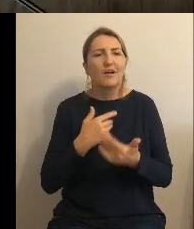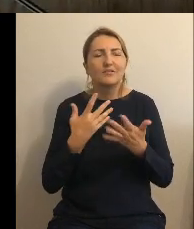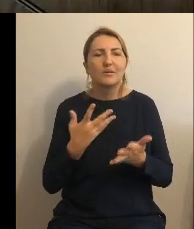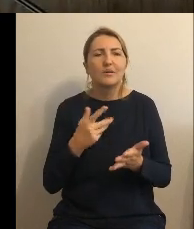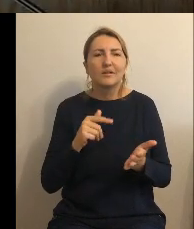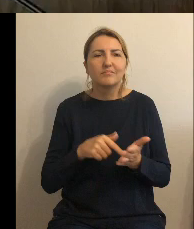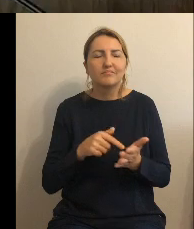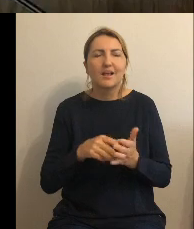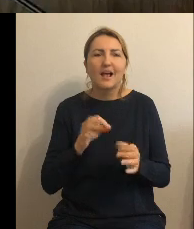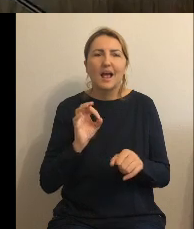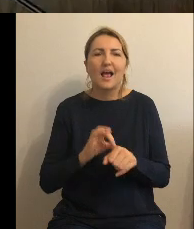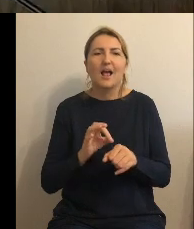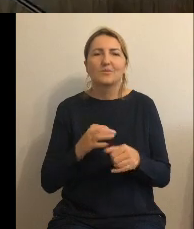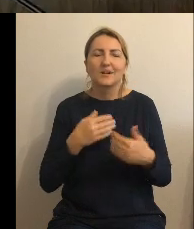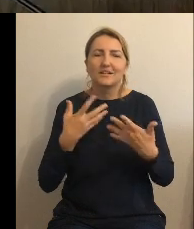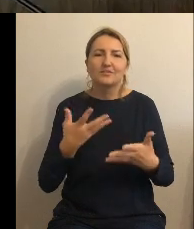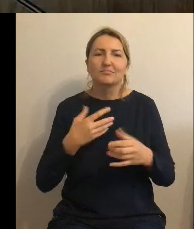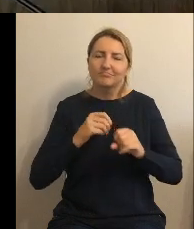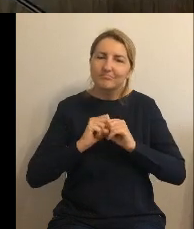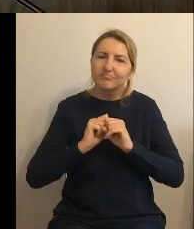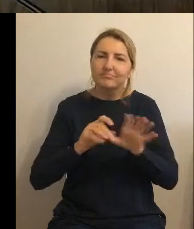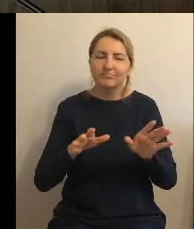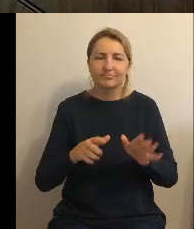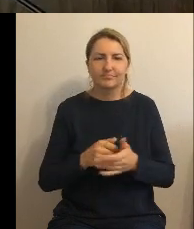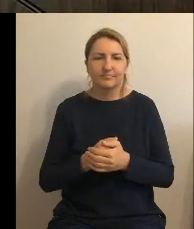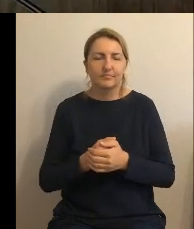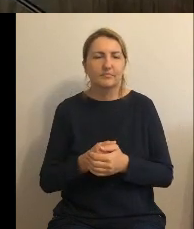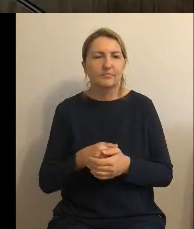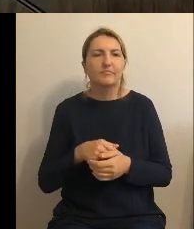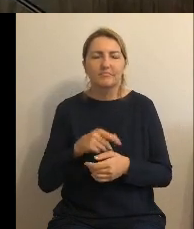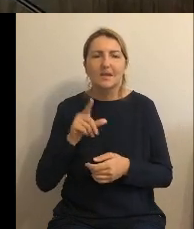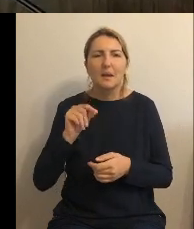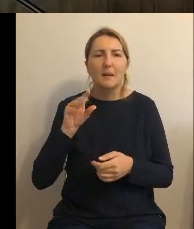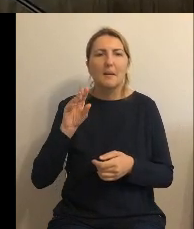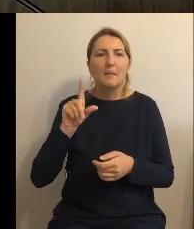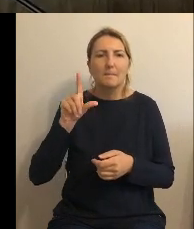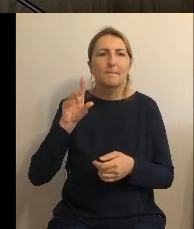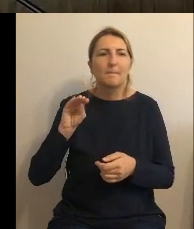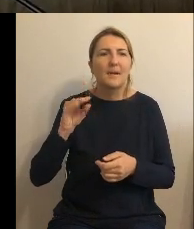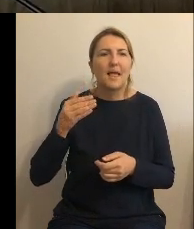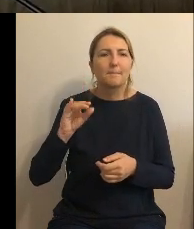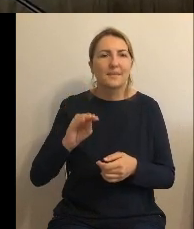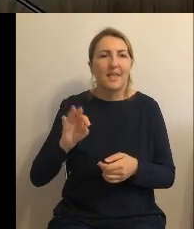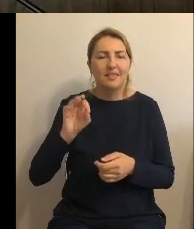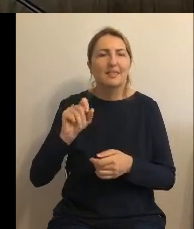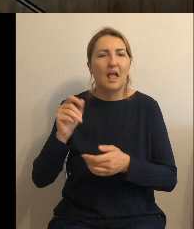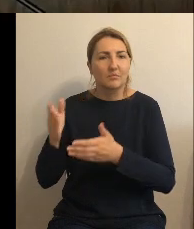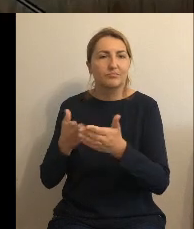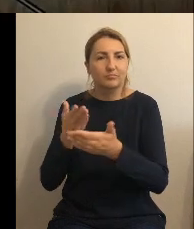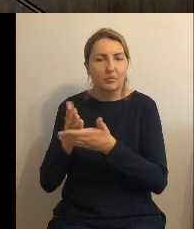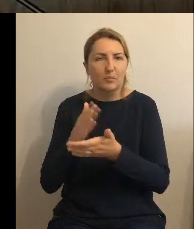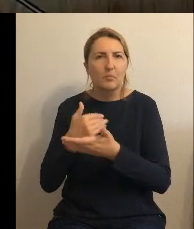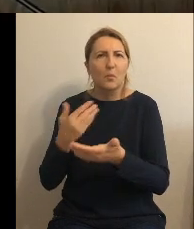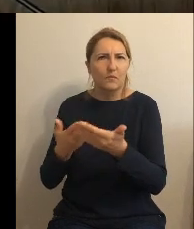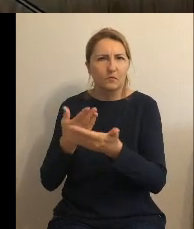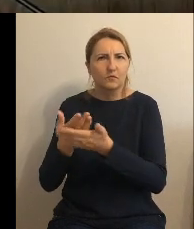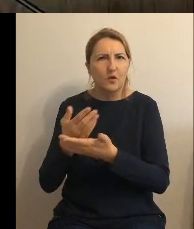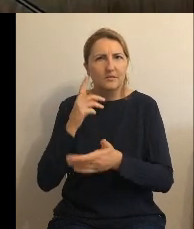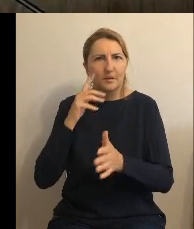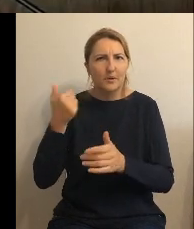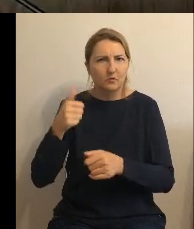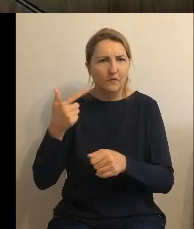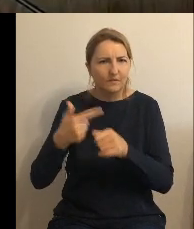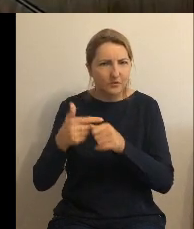więc... plemięta złożyły, plemięta otrzymały, chyba było wnioskowane na 120 tysięcy, otrzymali 75 tysięcy.